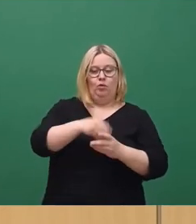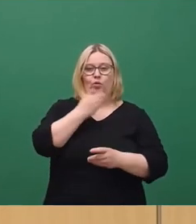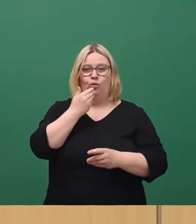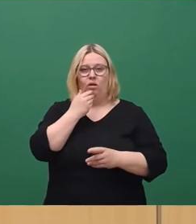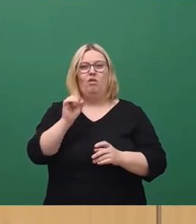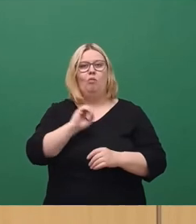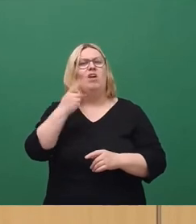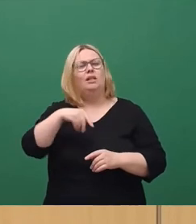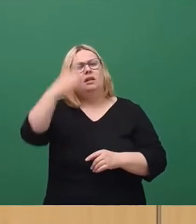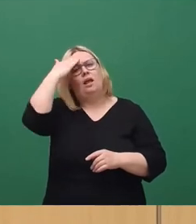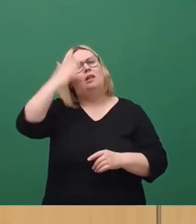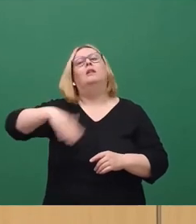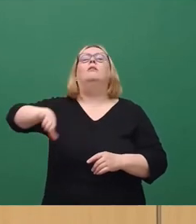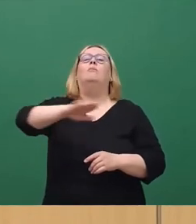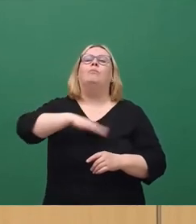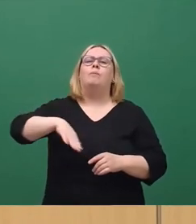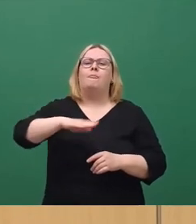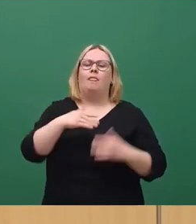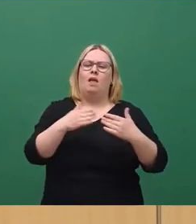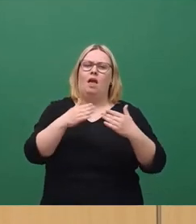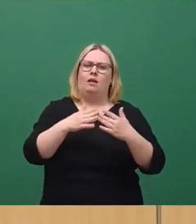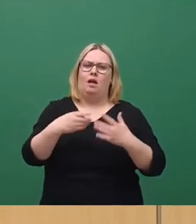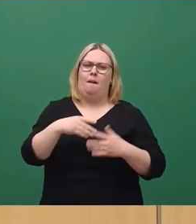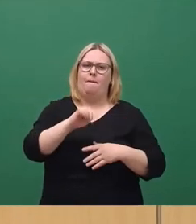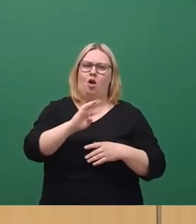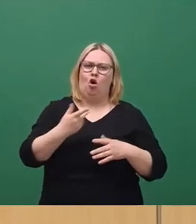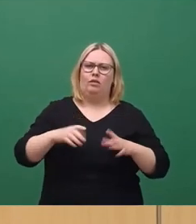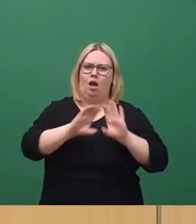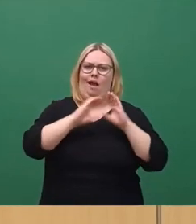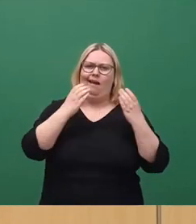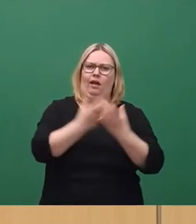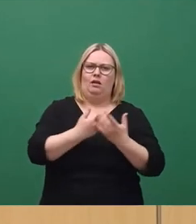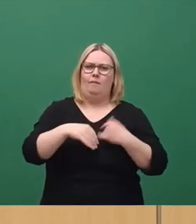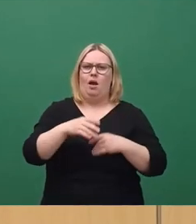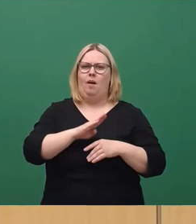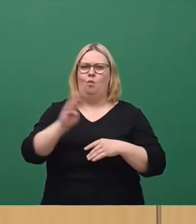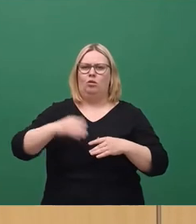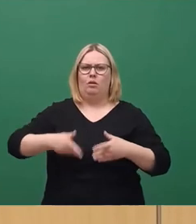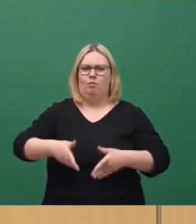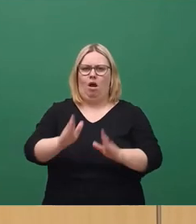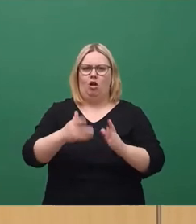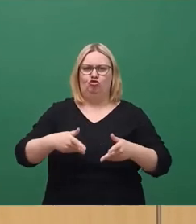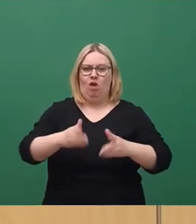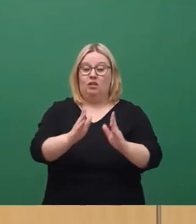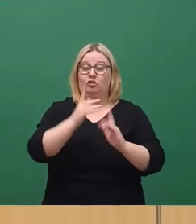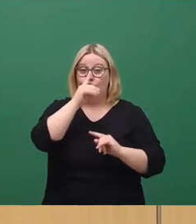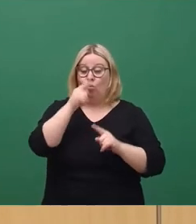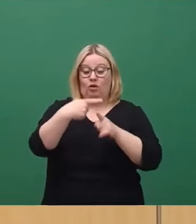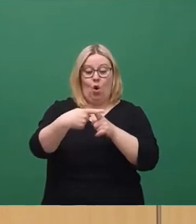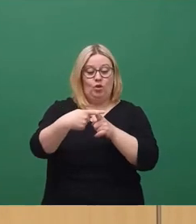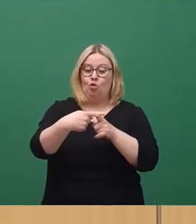dort auskennt in der Ecke an der Margon-Arena, bei der Bodenbacher Straße, der weiß auch, dass es nicht nur einfach um eine Kreuzung,